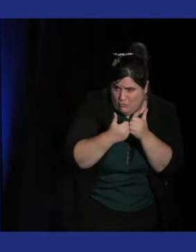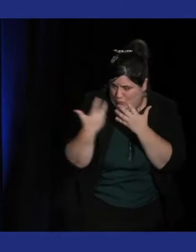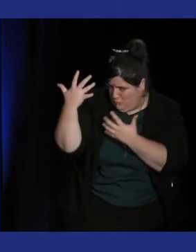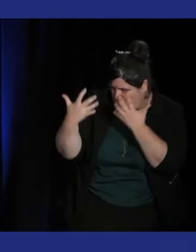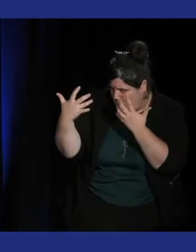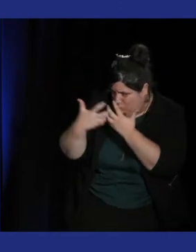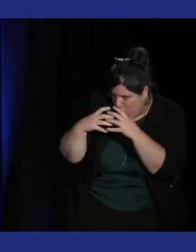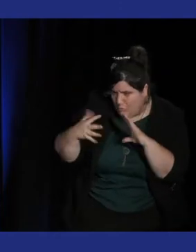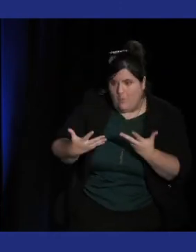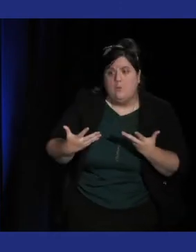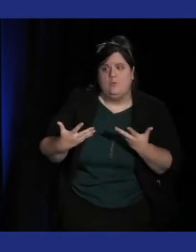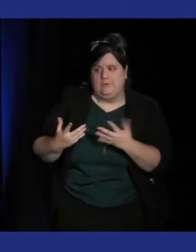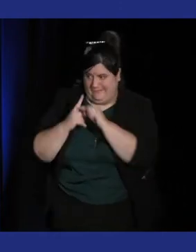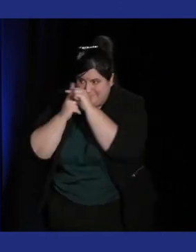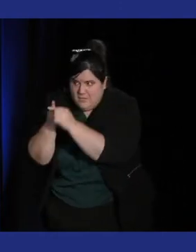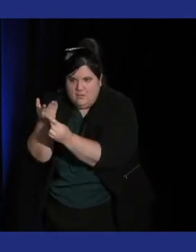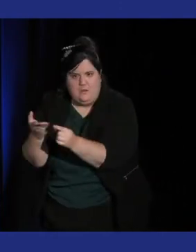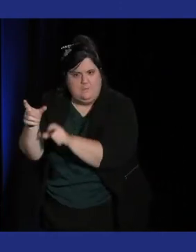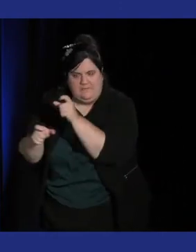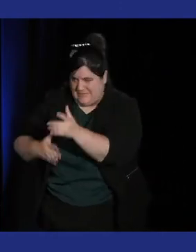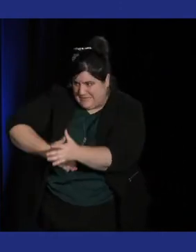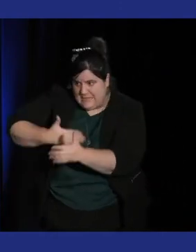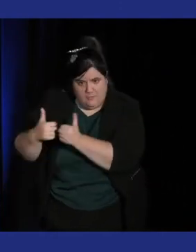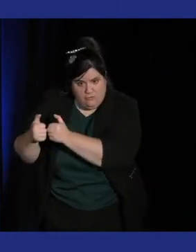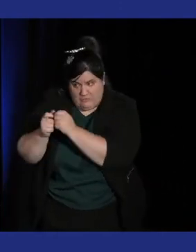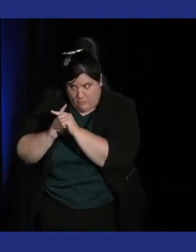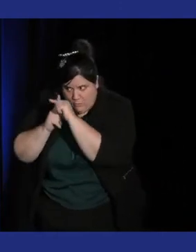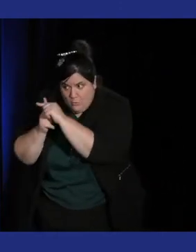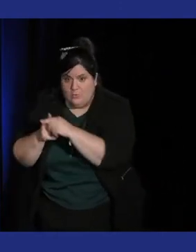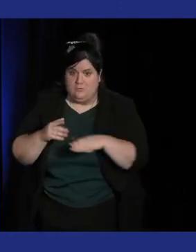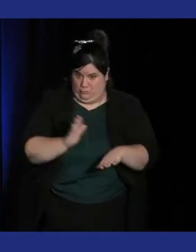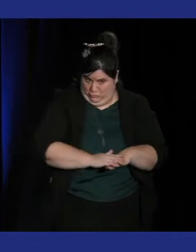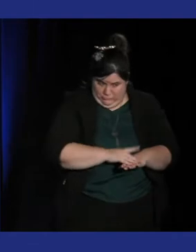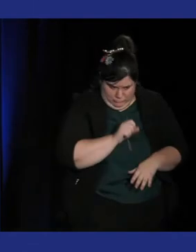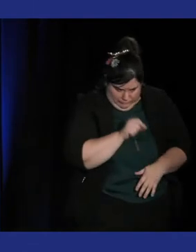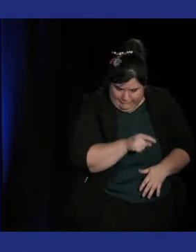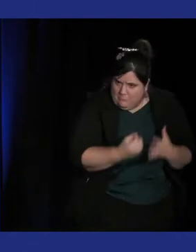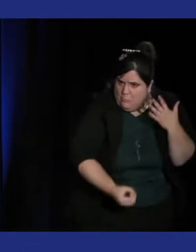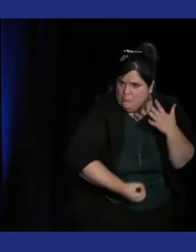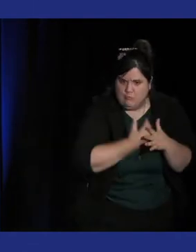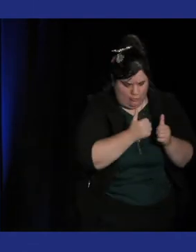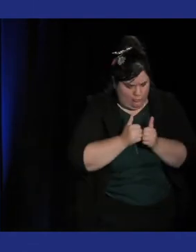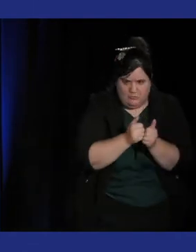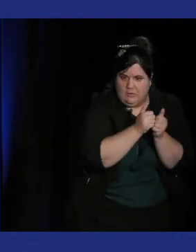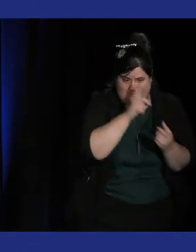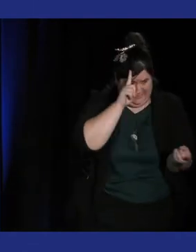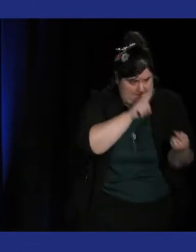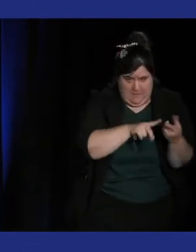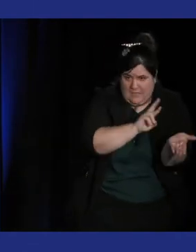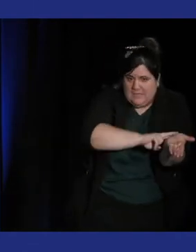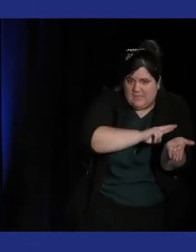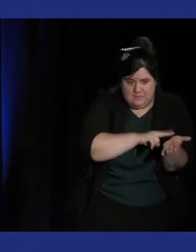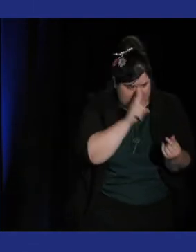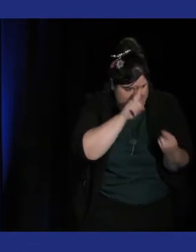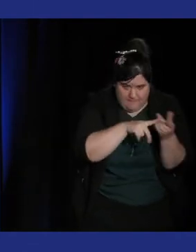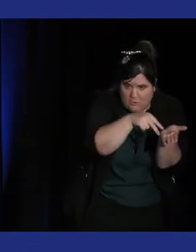vidéo s'adresse au public pour le jeu vidéo alors que là le jeu de rythme lui il a fait l'inverse justement en allant chercher cette culture